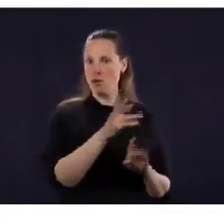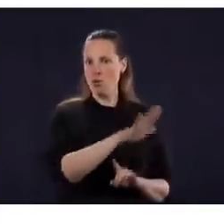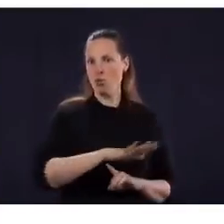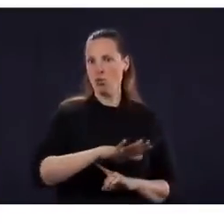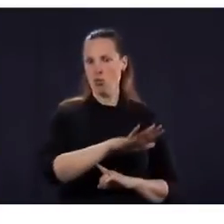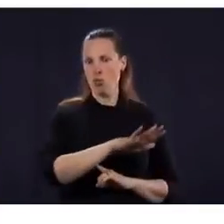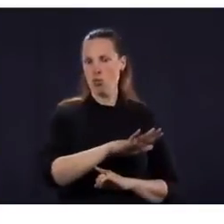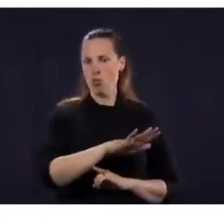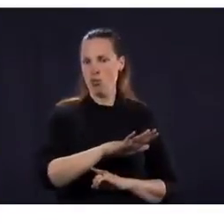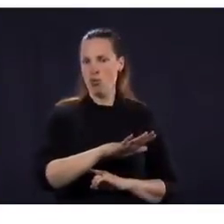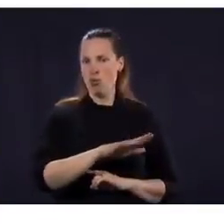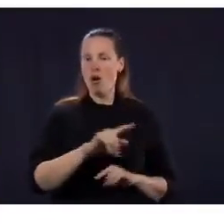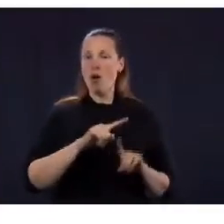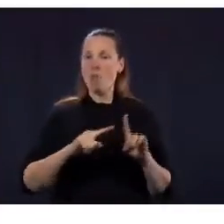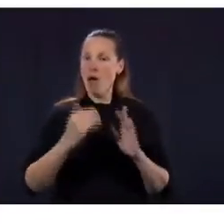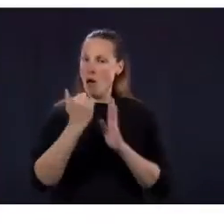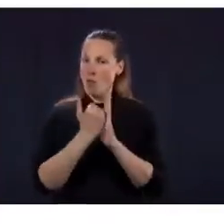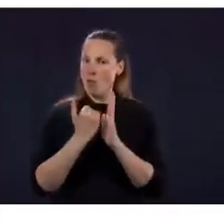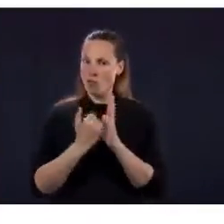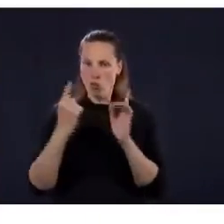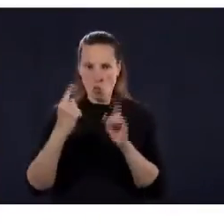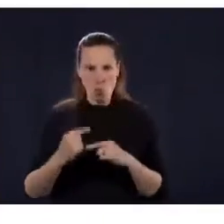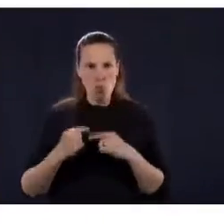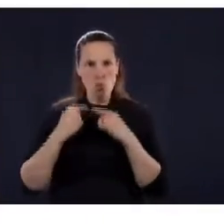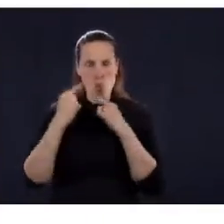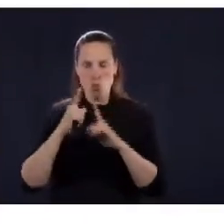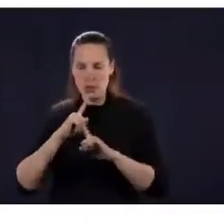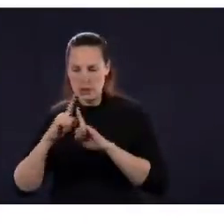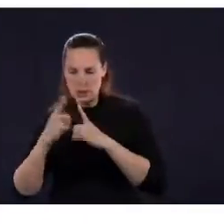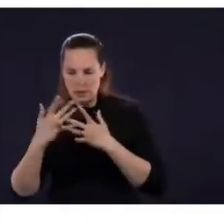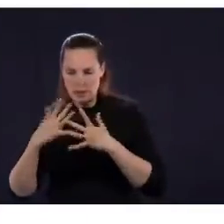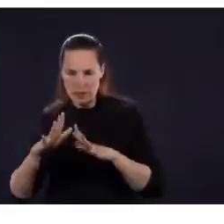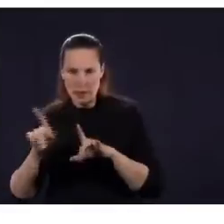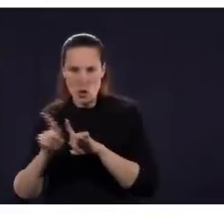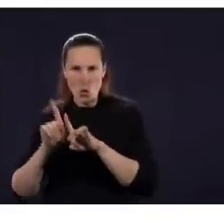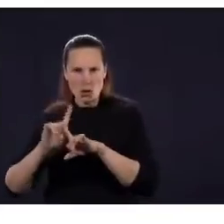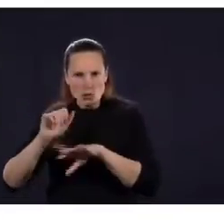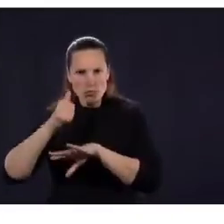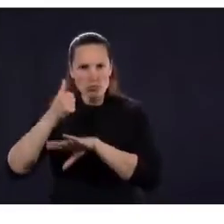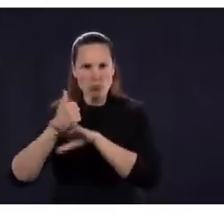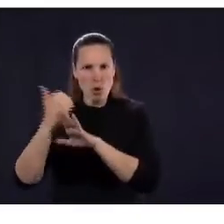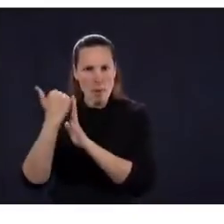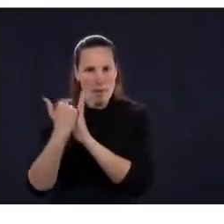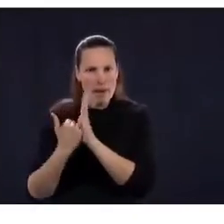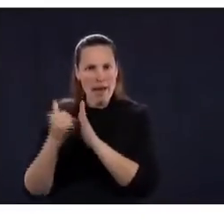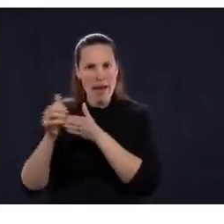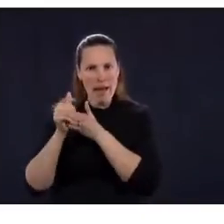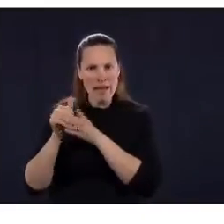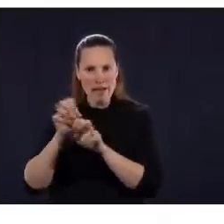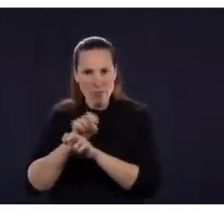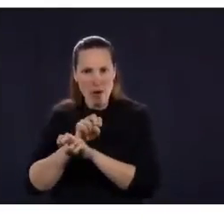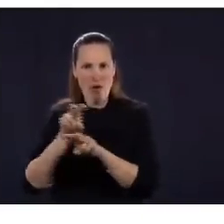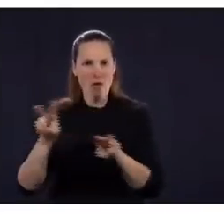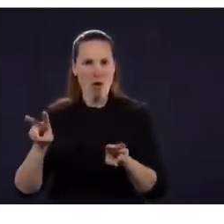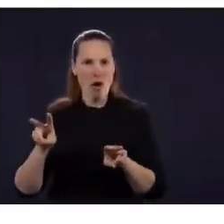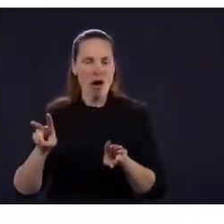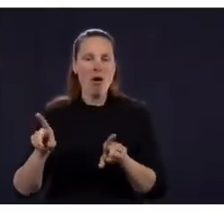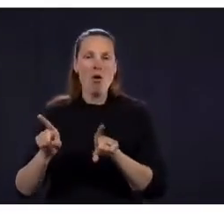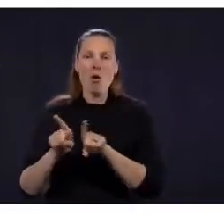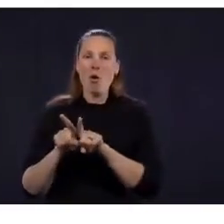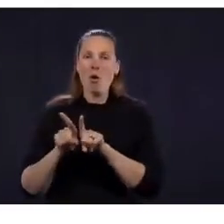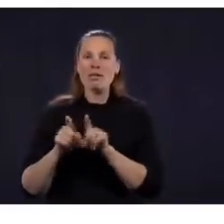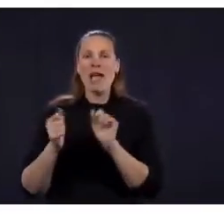secteurs-là. Mes remerciements du jour, bien, c'est pour les commerçants. Les